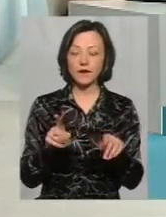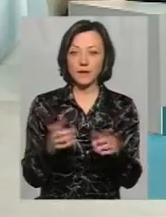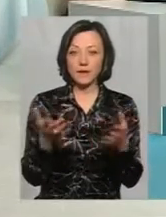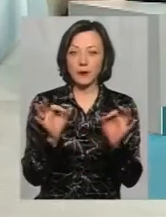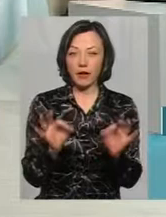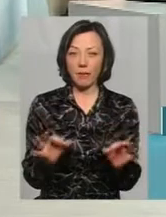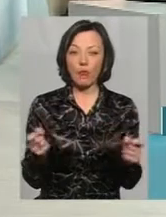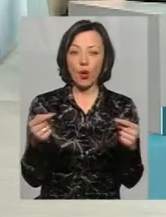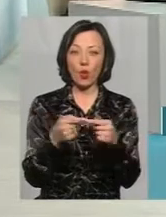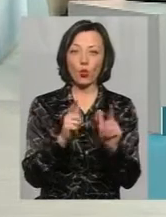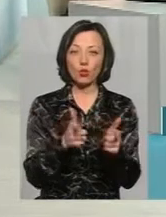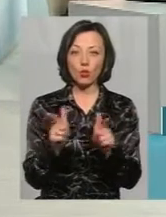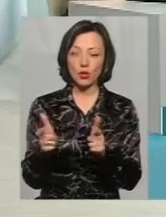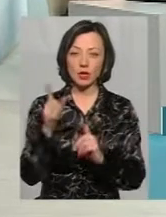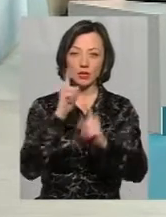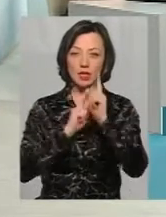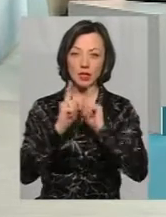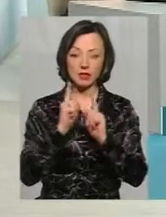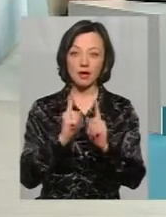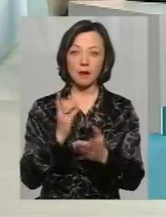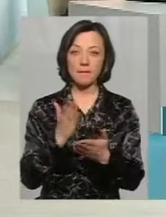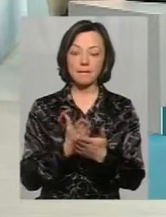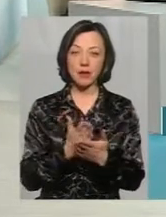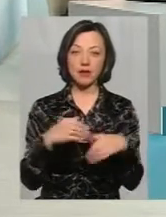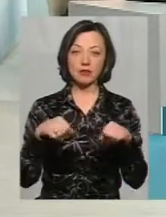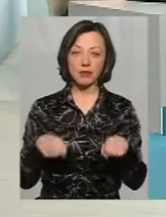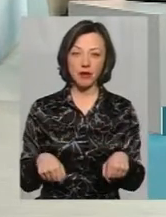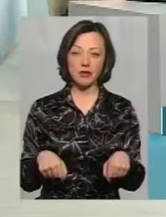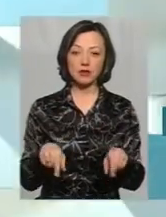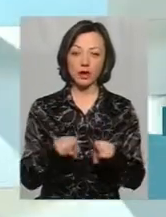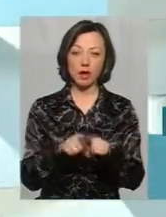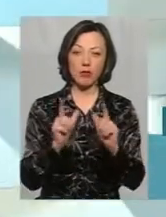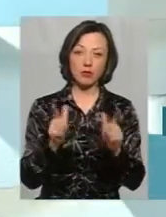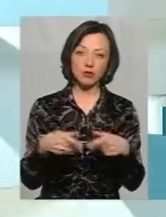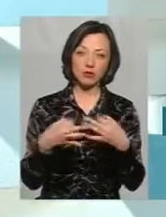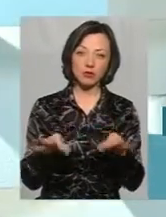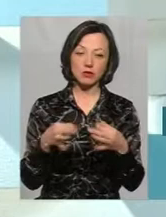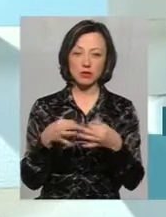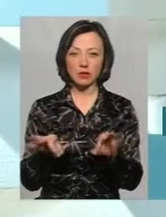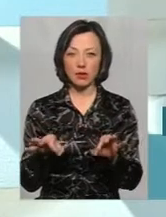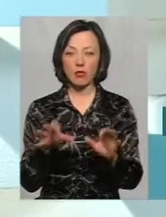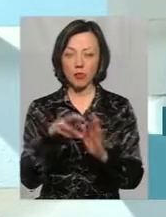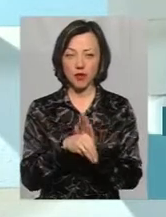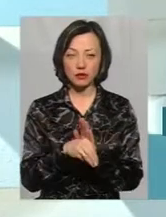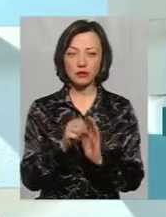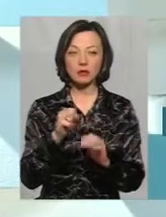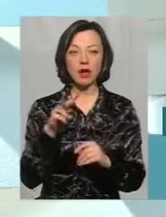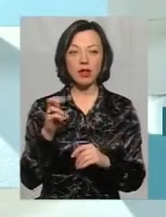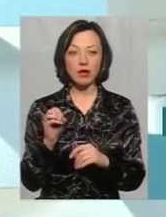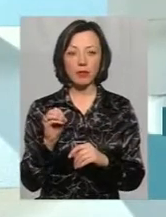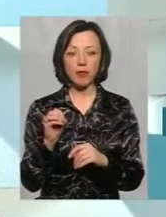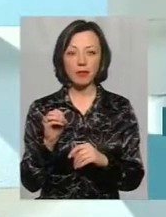узгодити, сесія має право такі речі, там узгодити чи не узгодити, і потім їх ніби як впроваджувати. Але